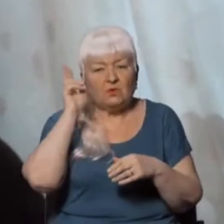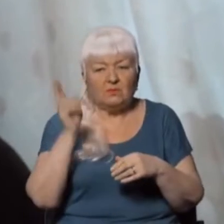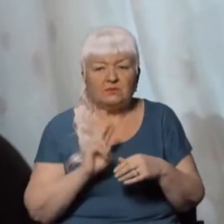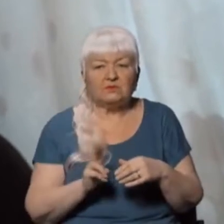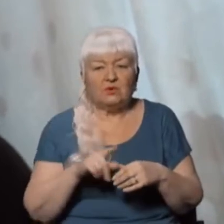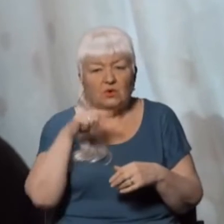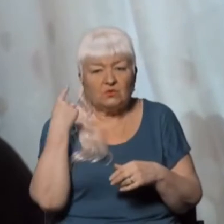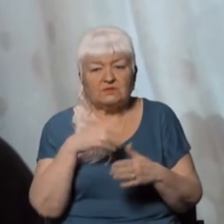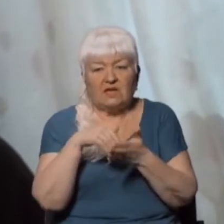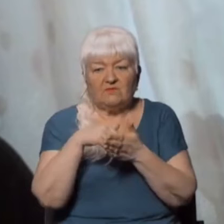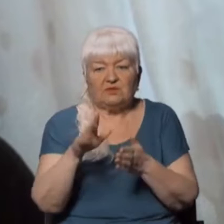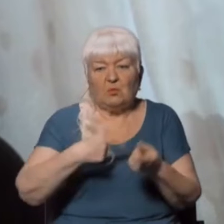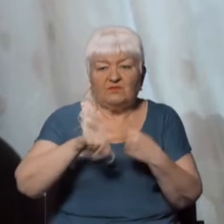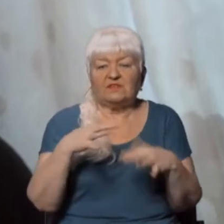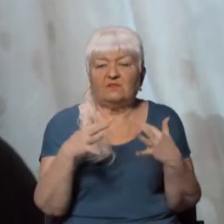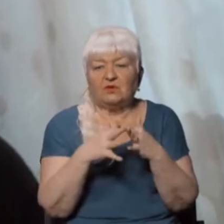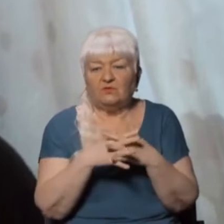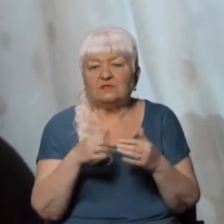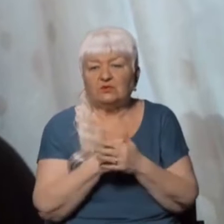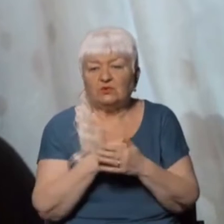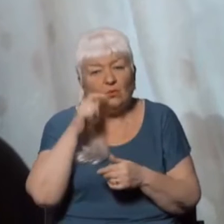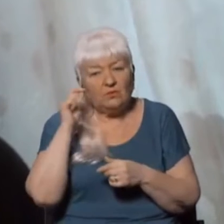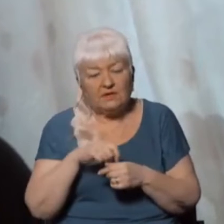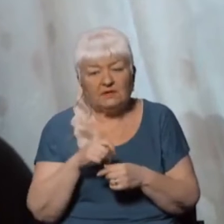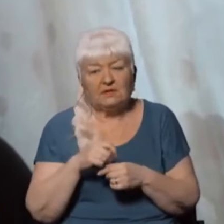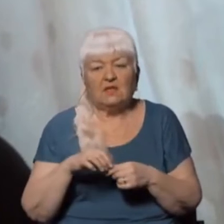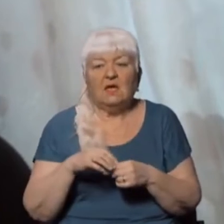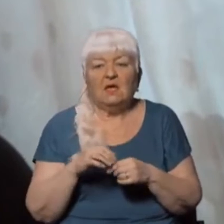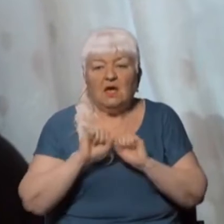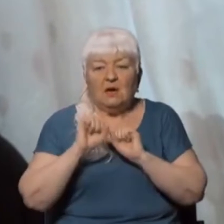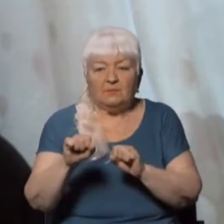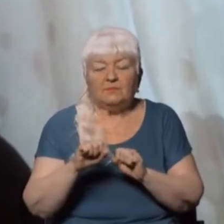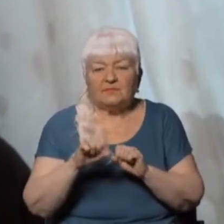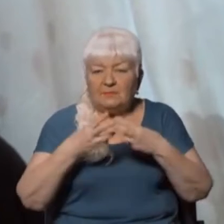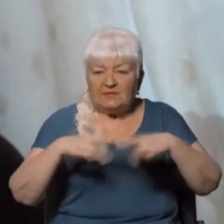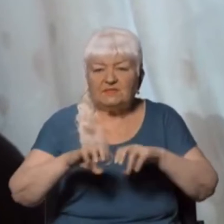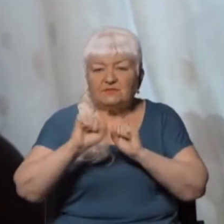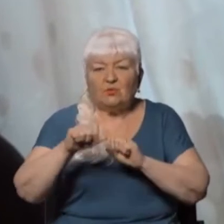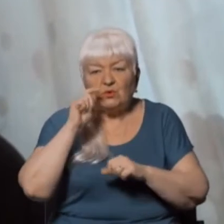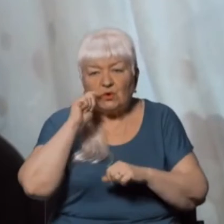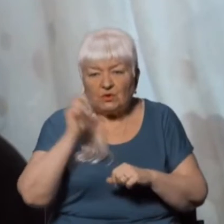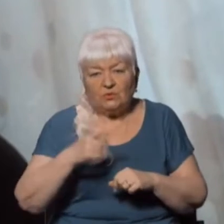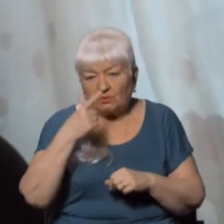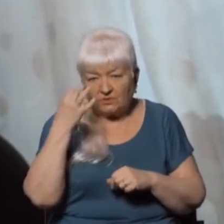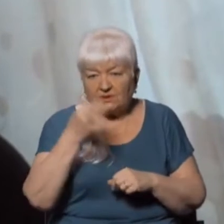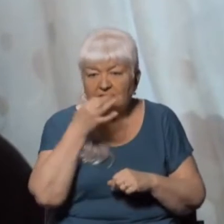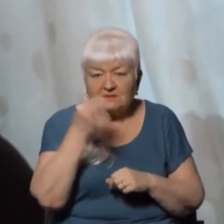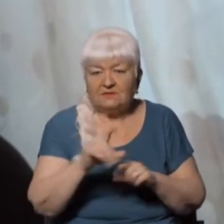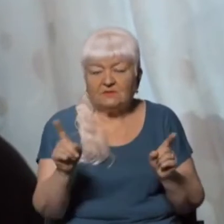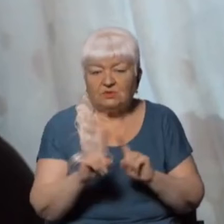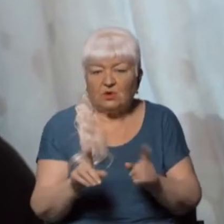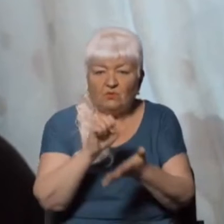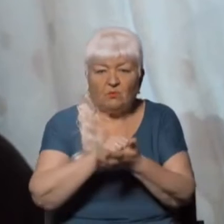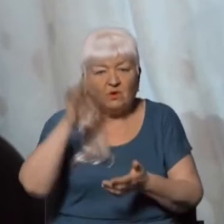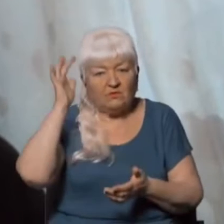з Україною. Представник головного управління розвідки Міністерства оборони України Вадим Скібіцький заявив, що настрої населення в окупованому